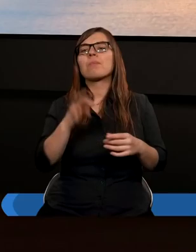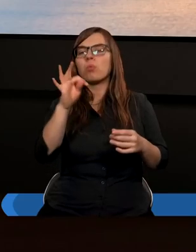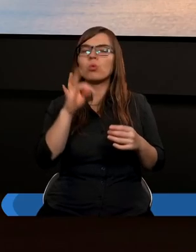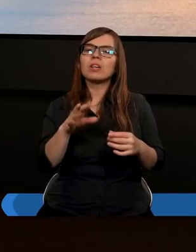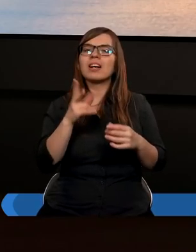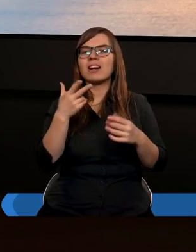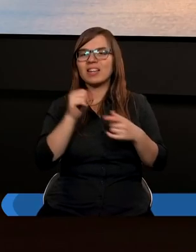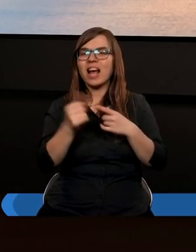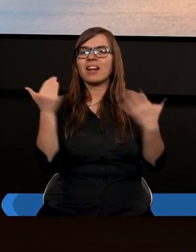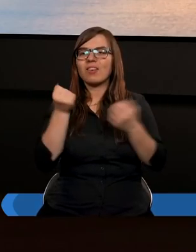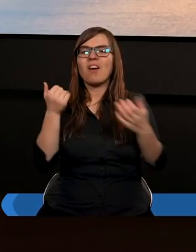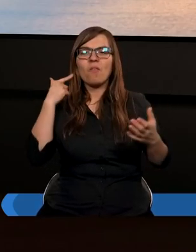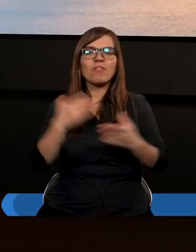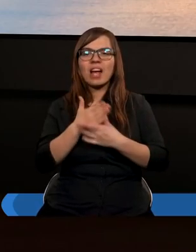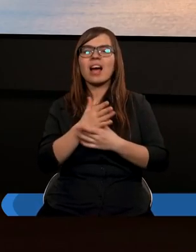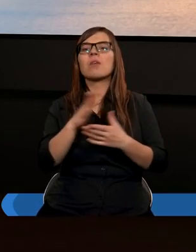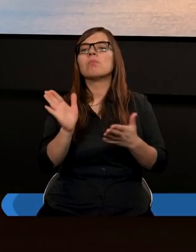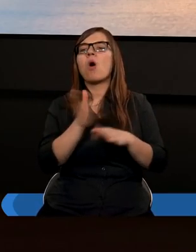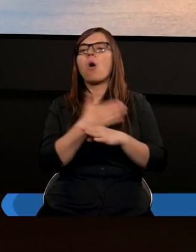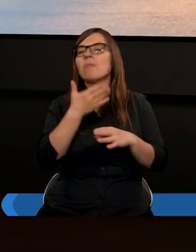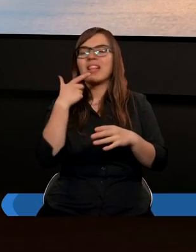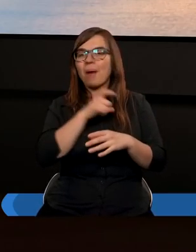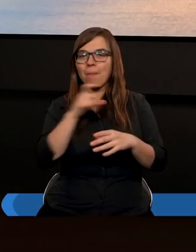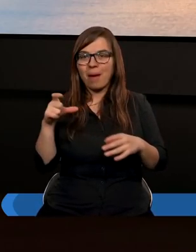Dlaczego my nie mamy pastora?